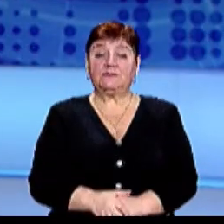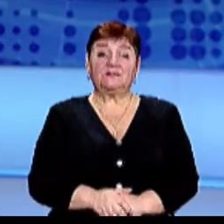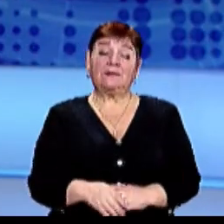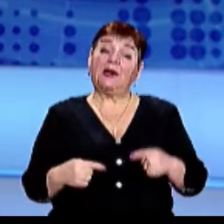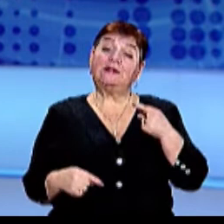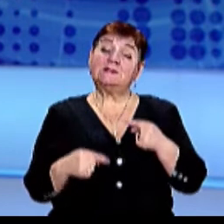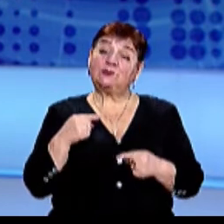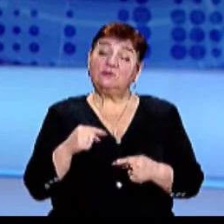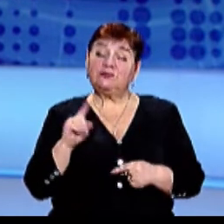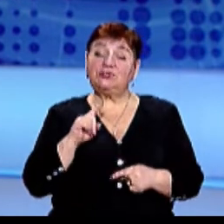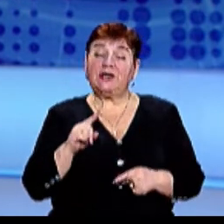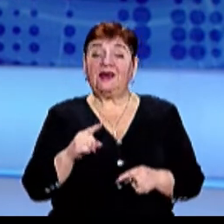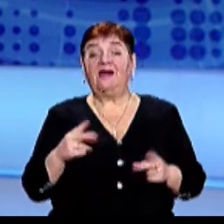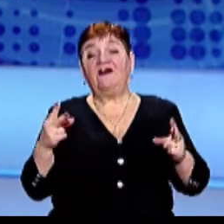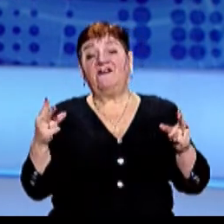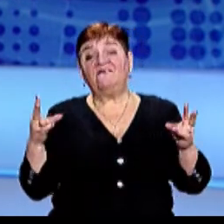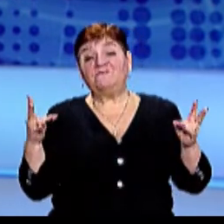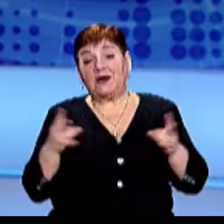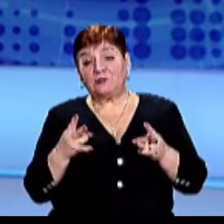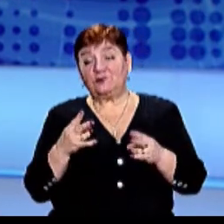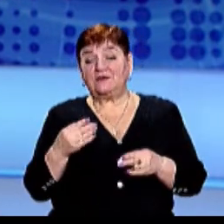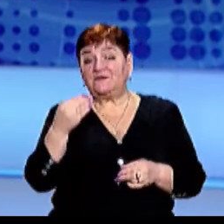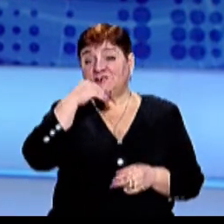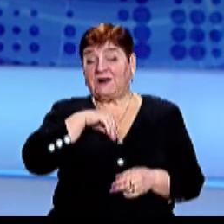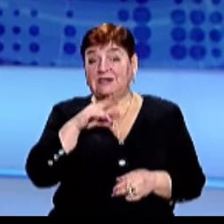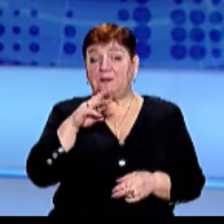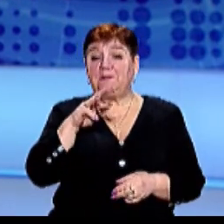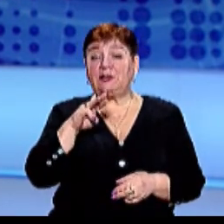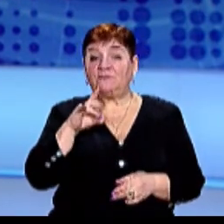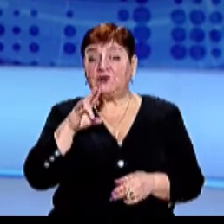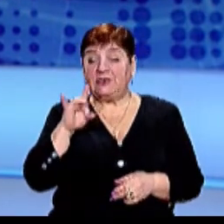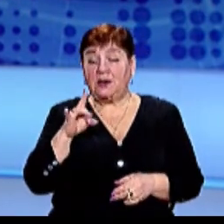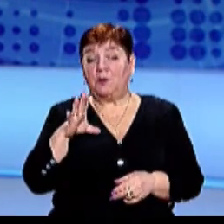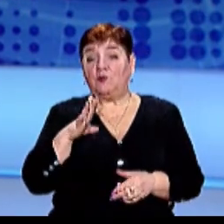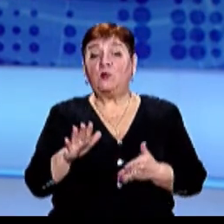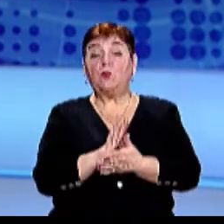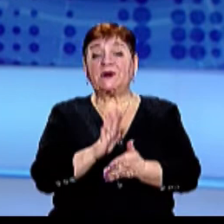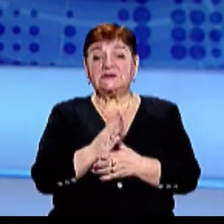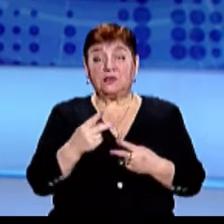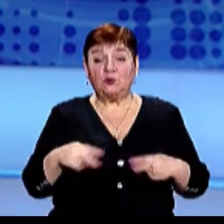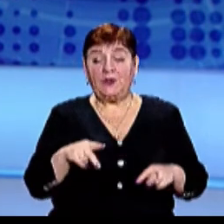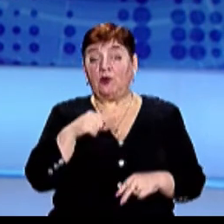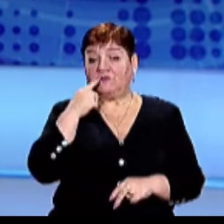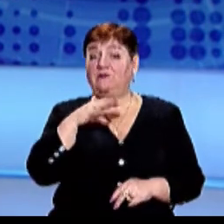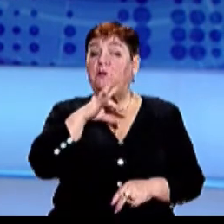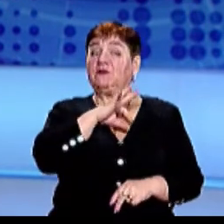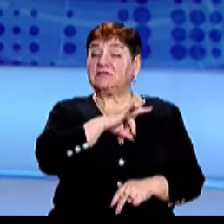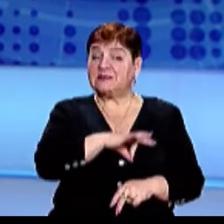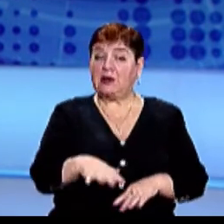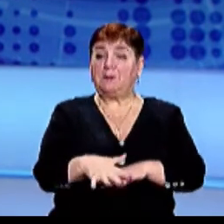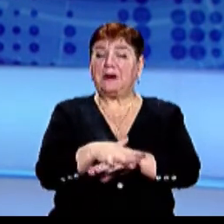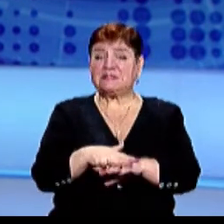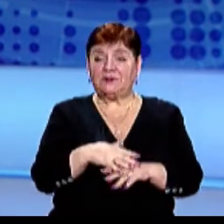Дискусію, чи варто вживати фемінітиви, провели сьогодні в Ужгородському прес-клубі Говорили про їх використання у засобах